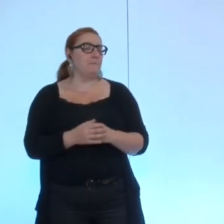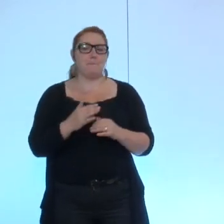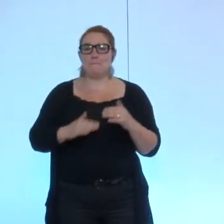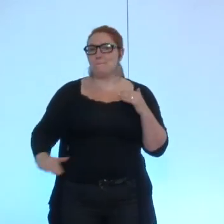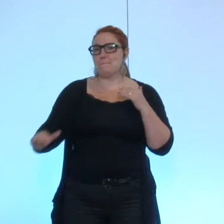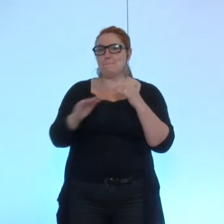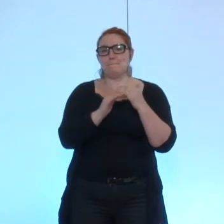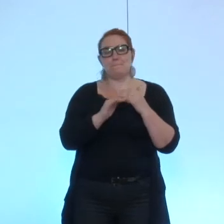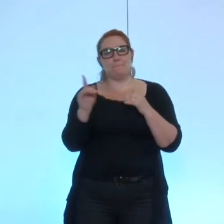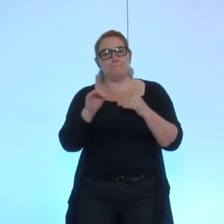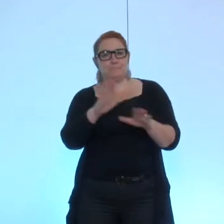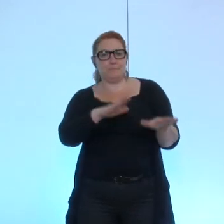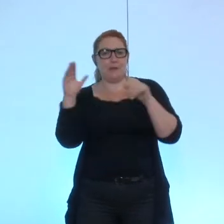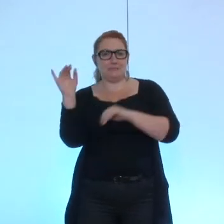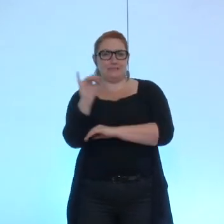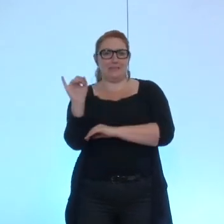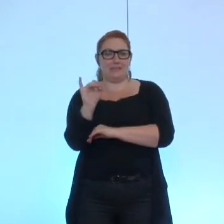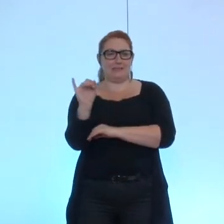non qui s'abstient